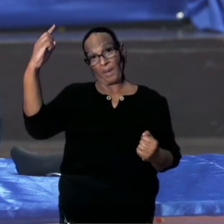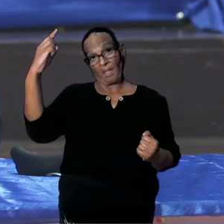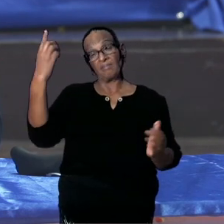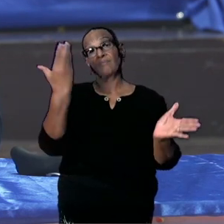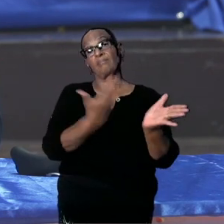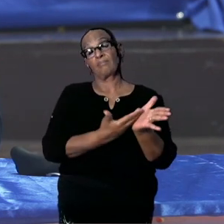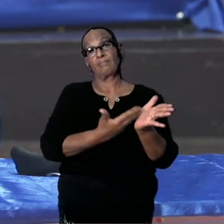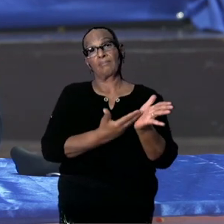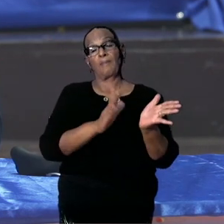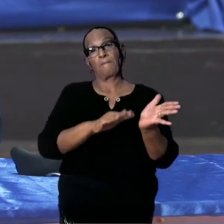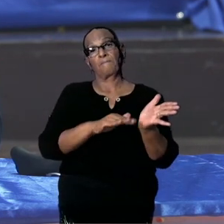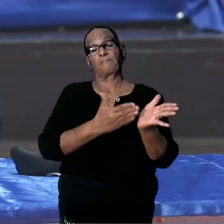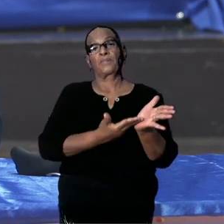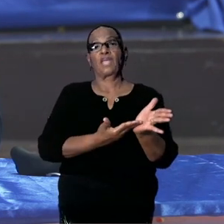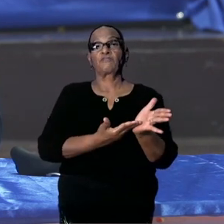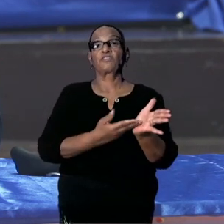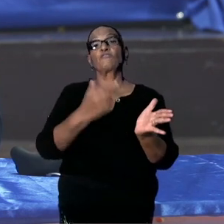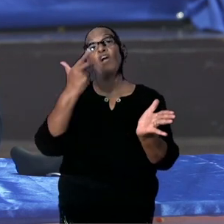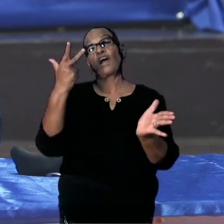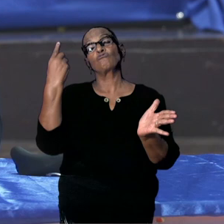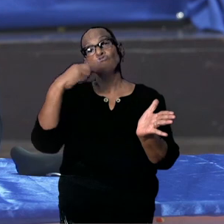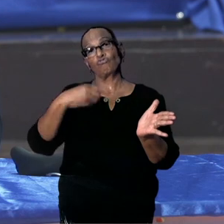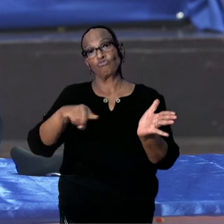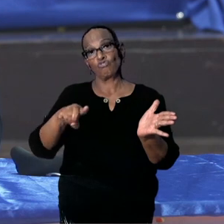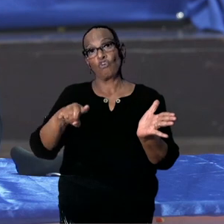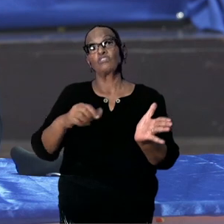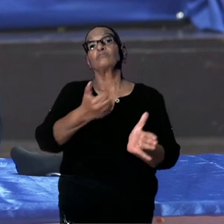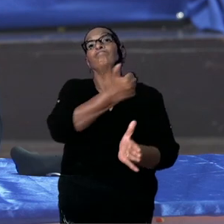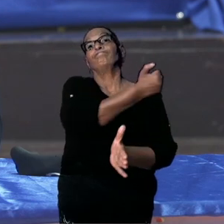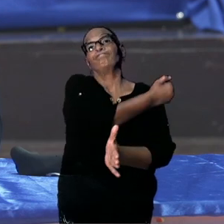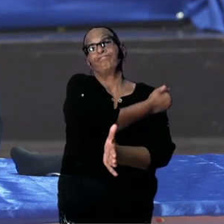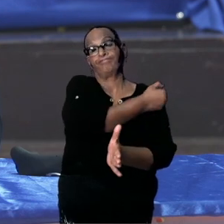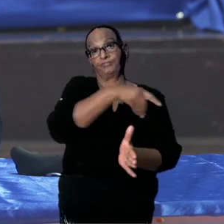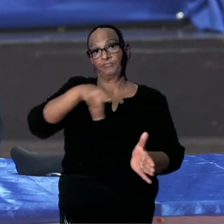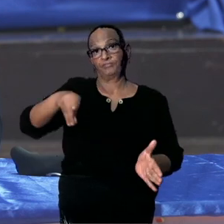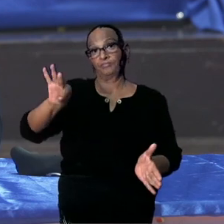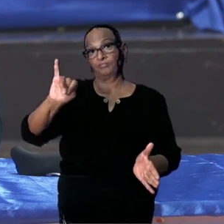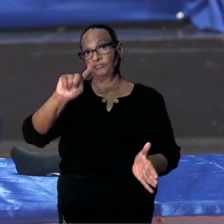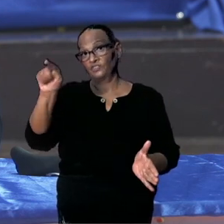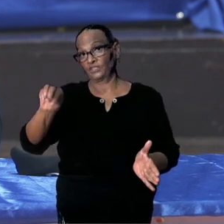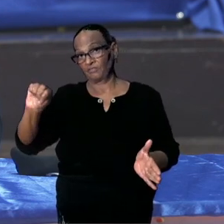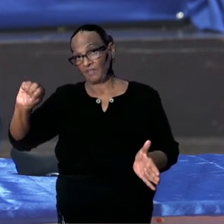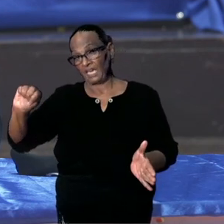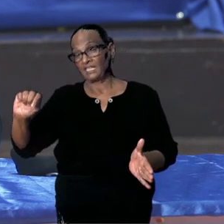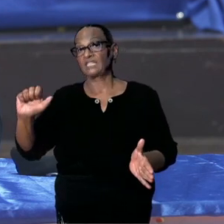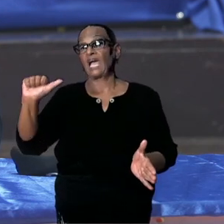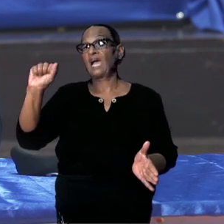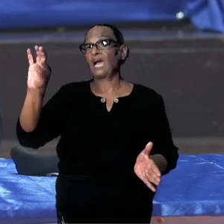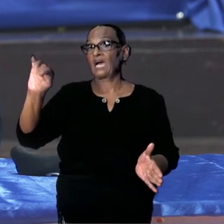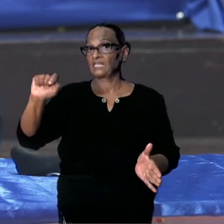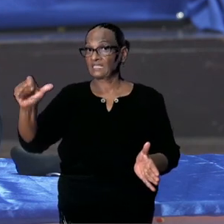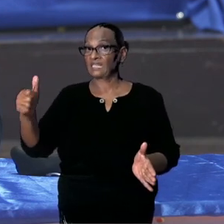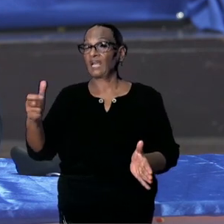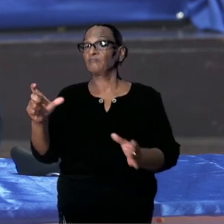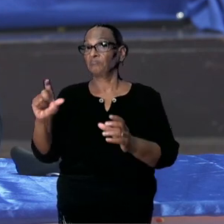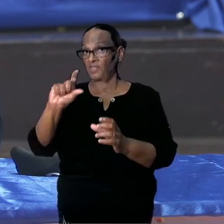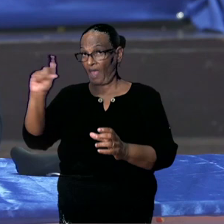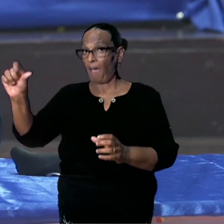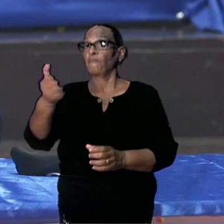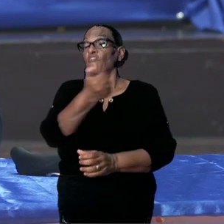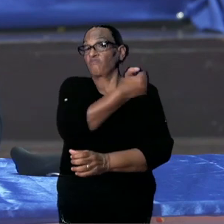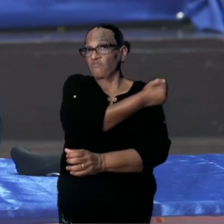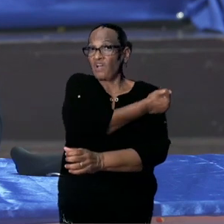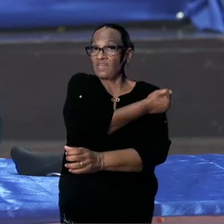de pre-order, voor 8.000 Pfizer vaccins en 100.000 AstraZeneca. Daarbij speelt